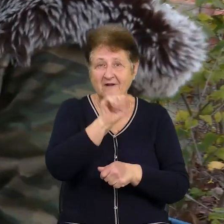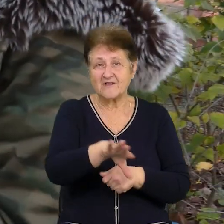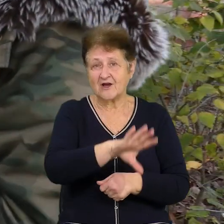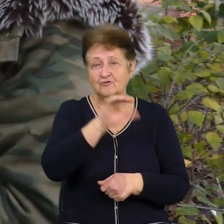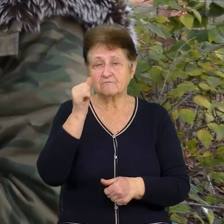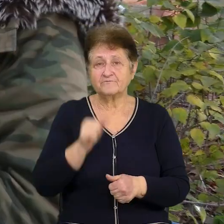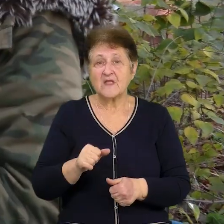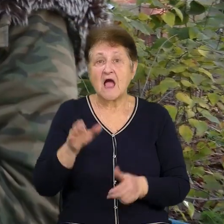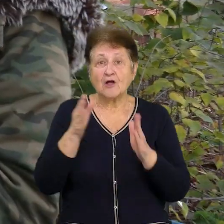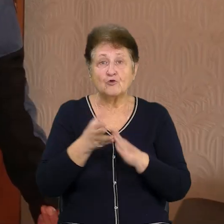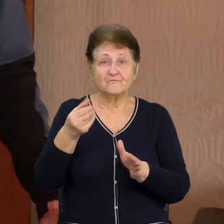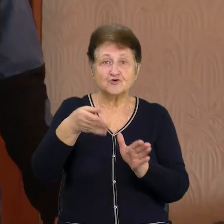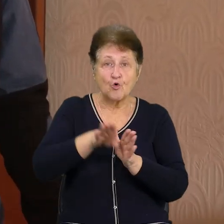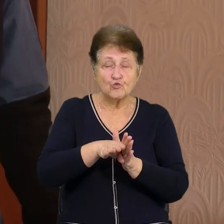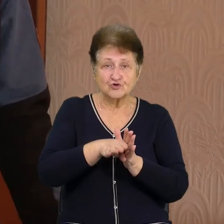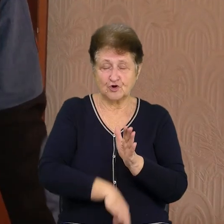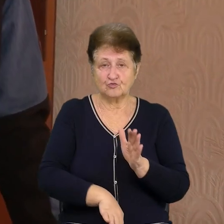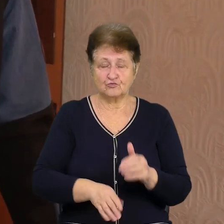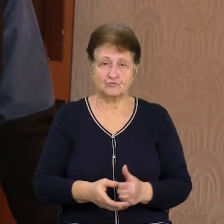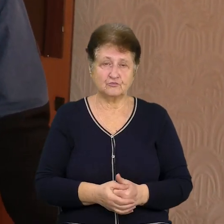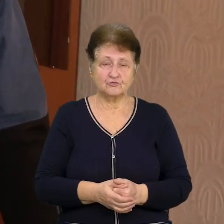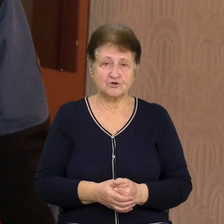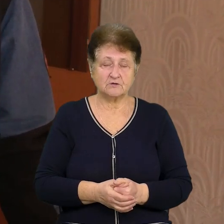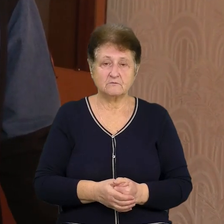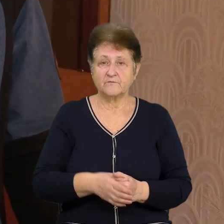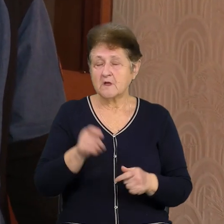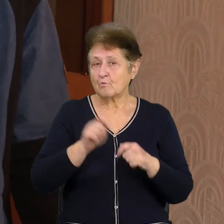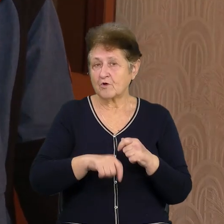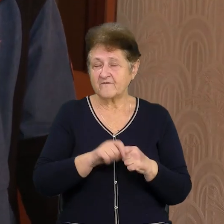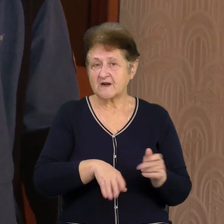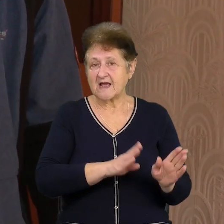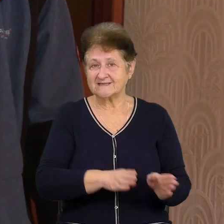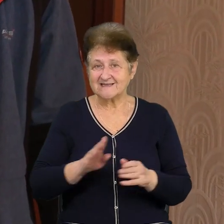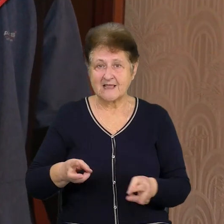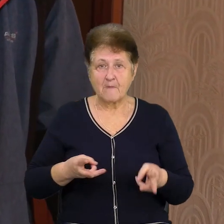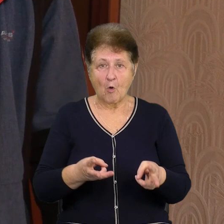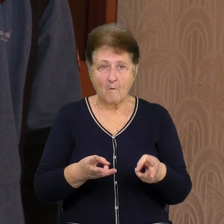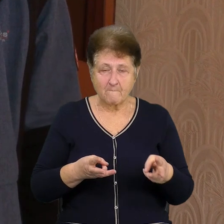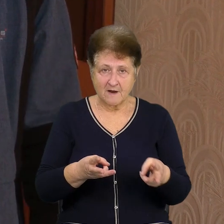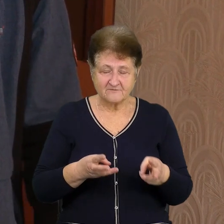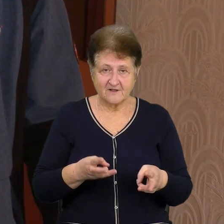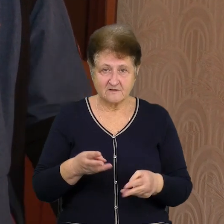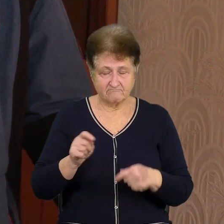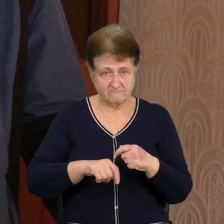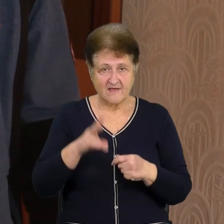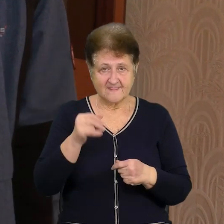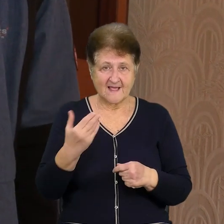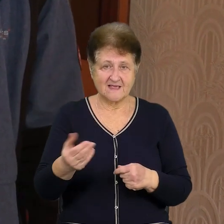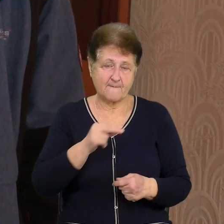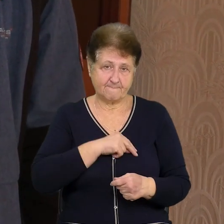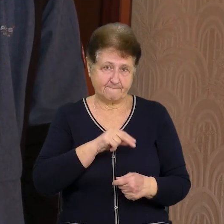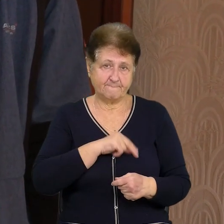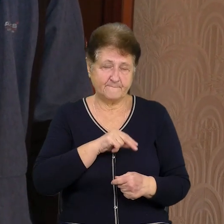днем становиться все хуже і хуже. Вже раз в нас була перевірка системи опалення на її працездатність. Всіх